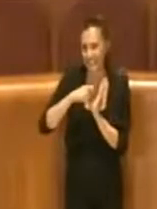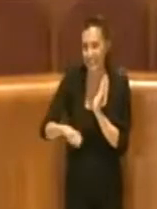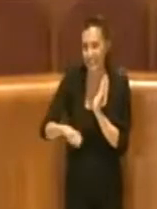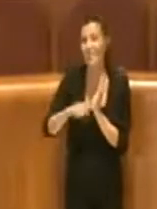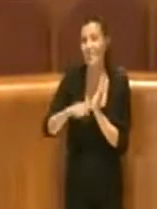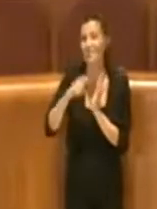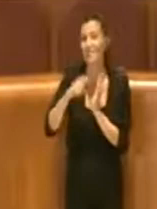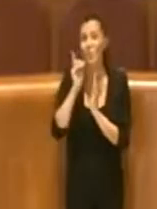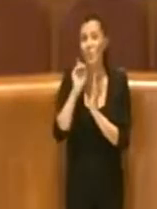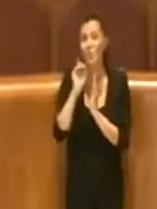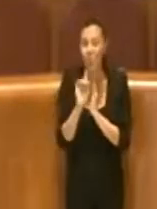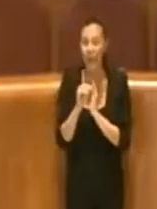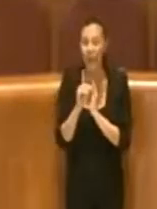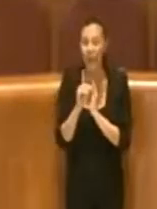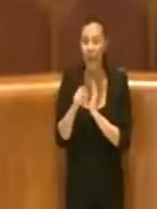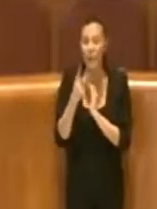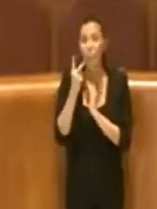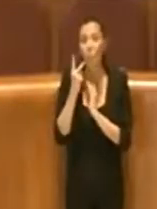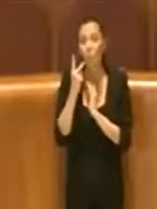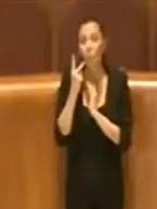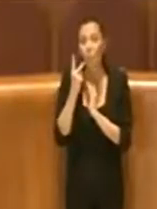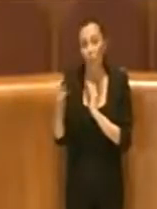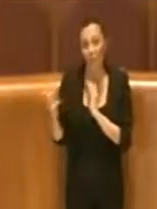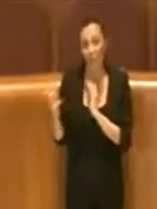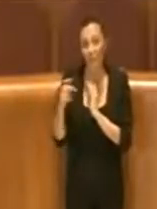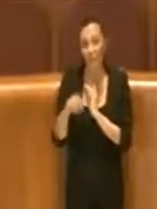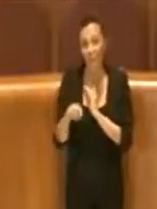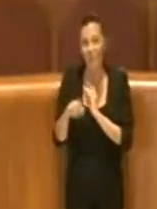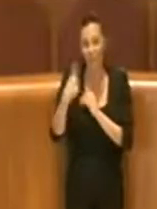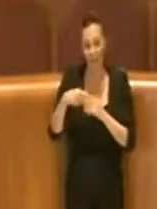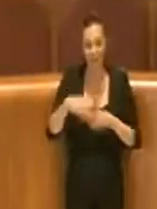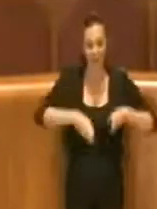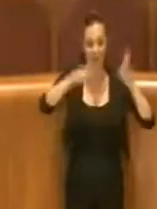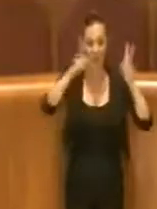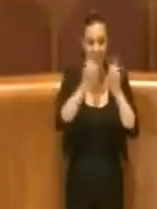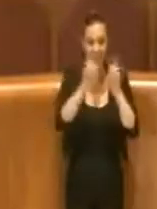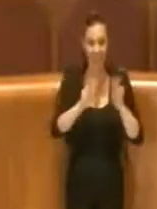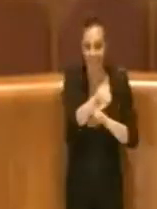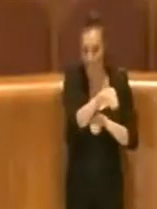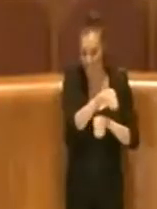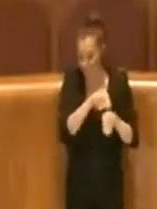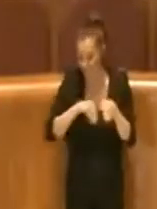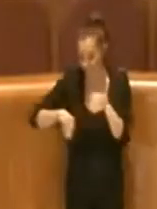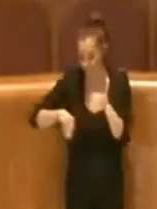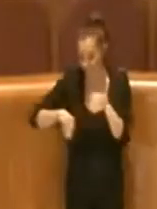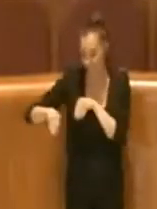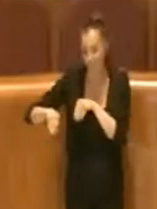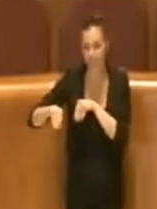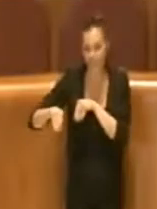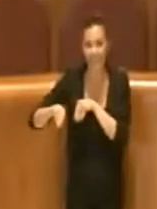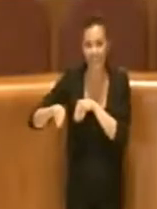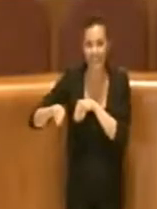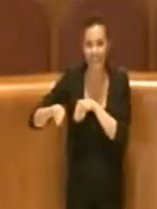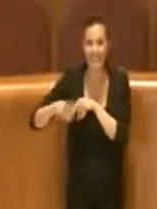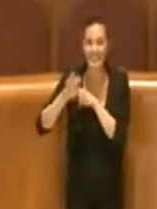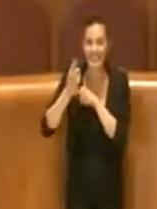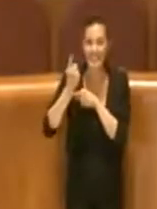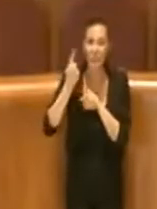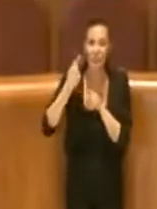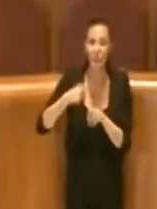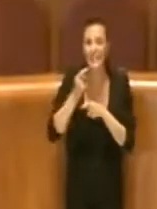mandare avanti questo provvedimento per spostare la cabina di comunque stimolare